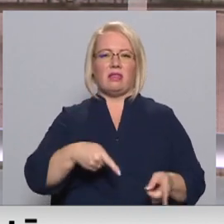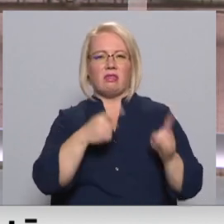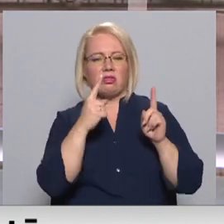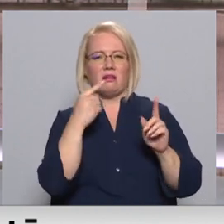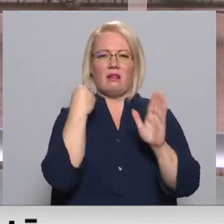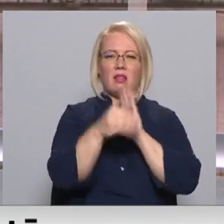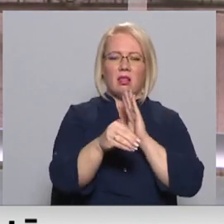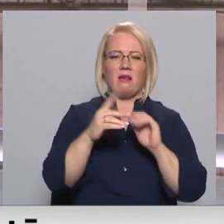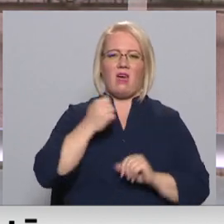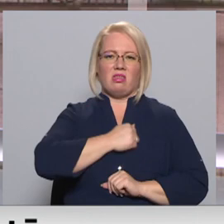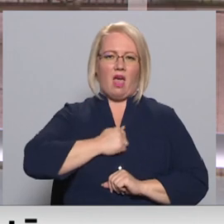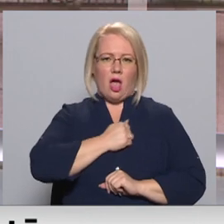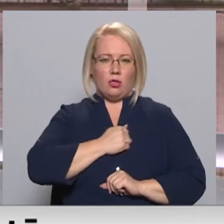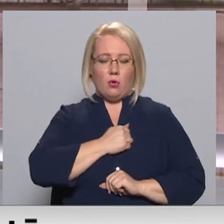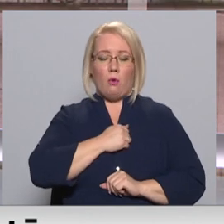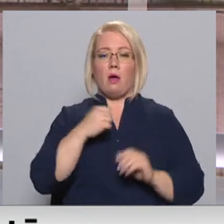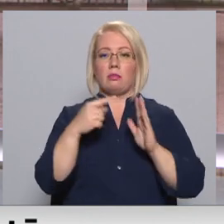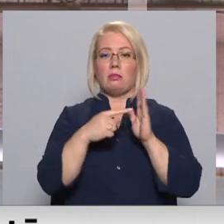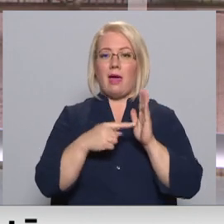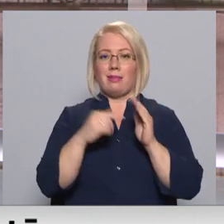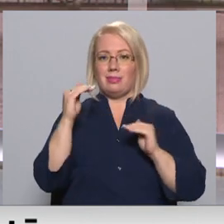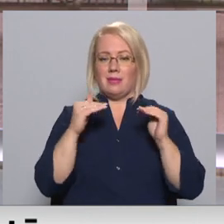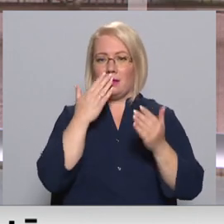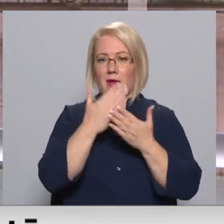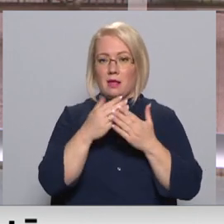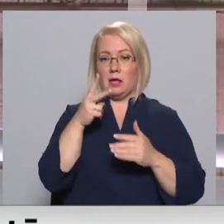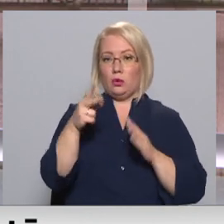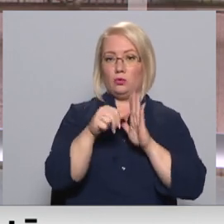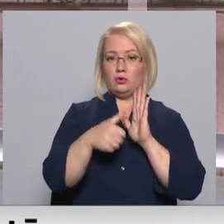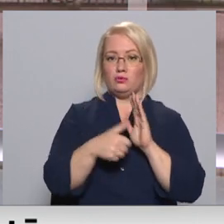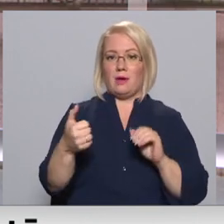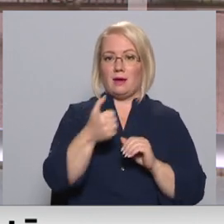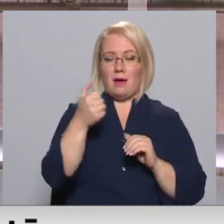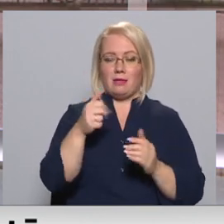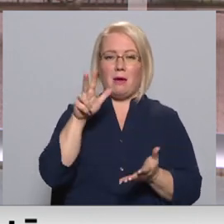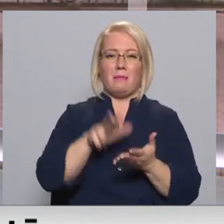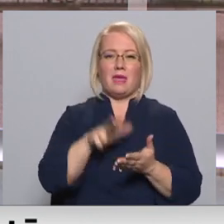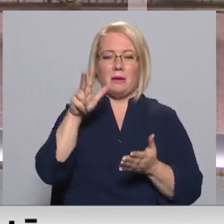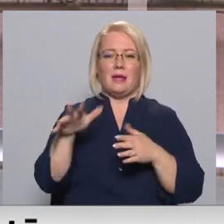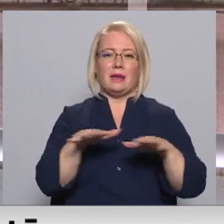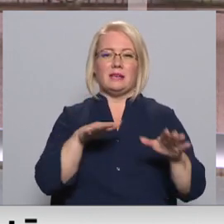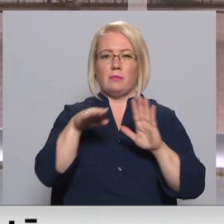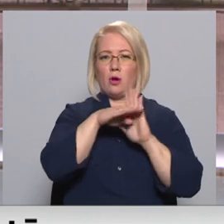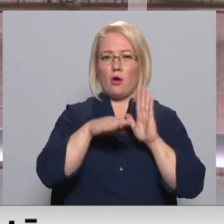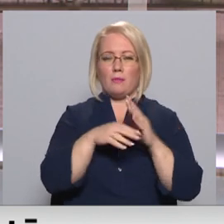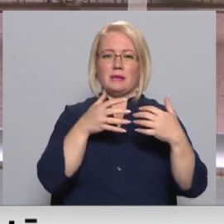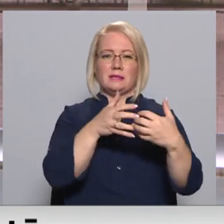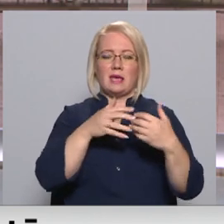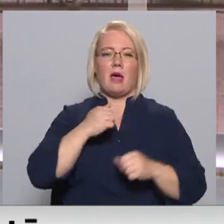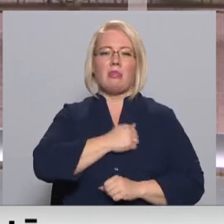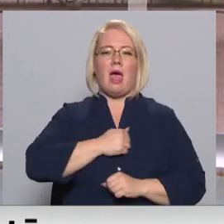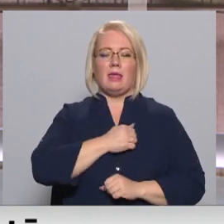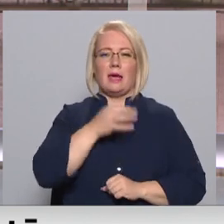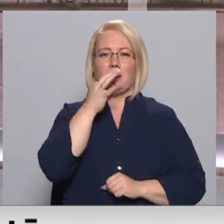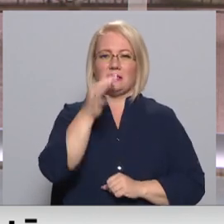pazemošanu vai naidīgumu. Dati rāda, ka 2016. gadā pieņemtais rīcības kodeks cīņai ar naidīgiem izteikumiem